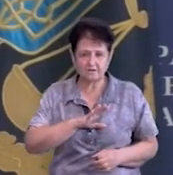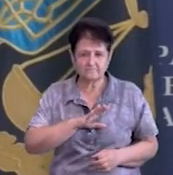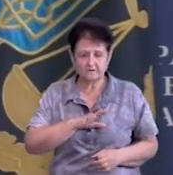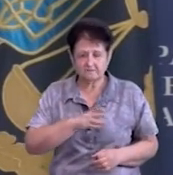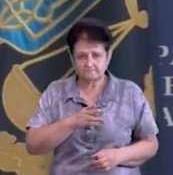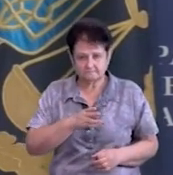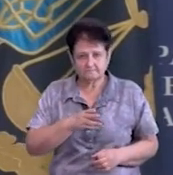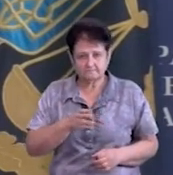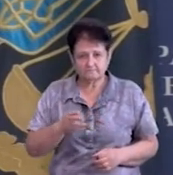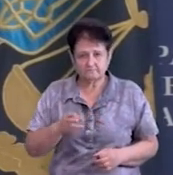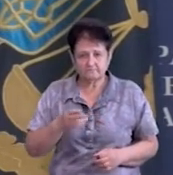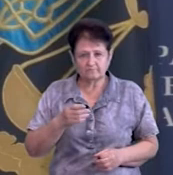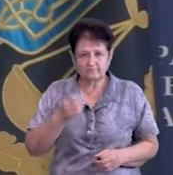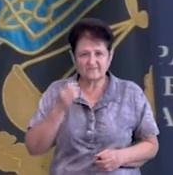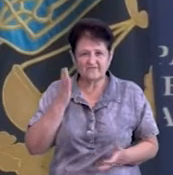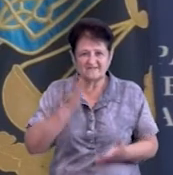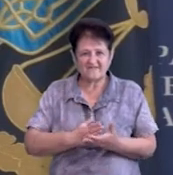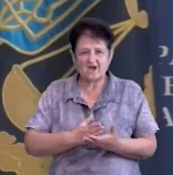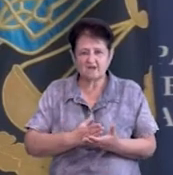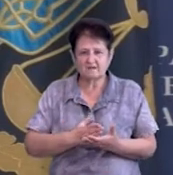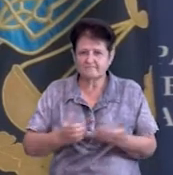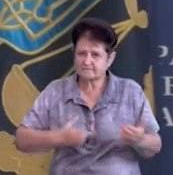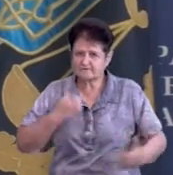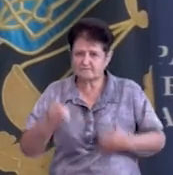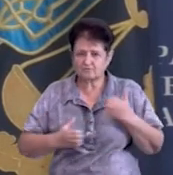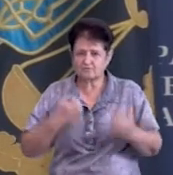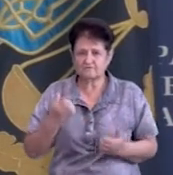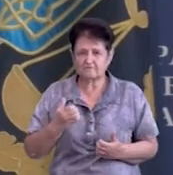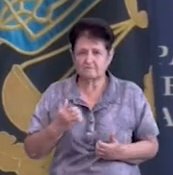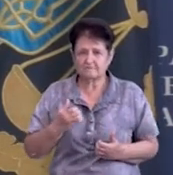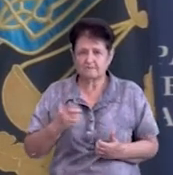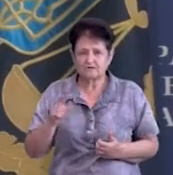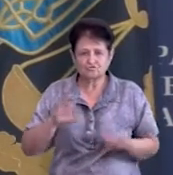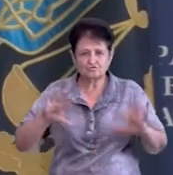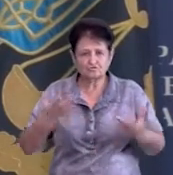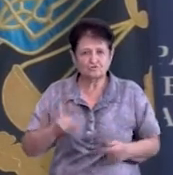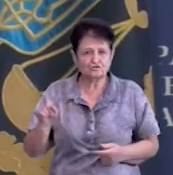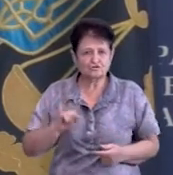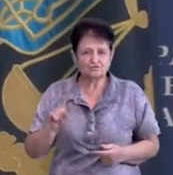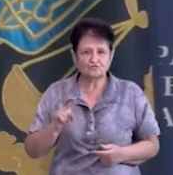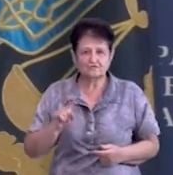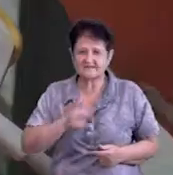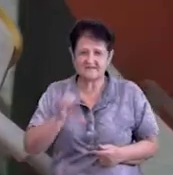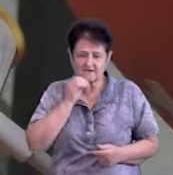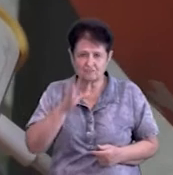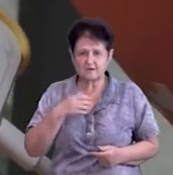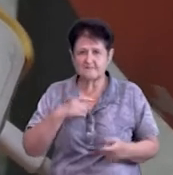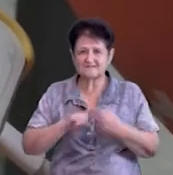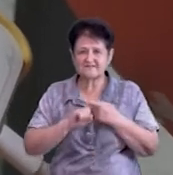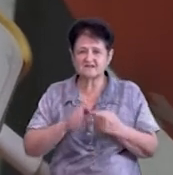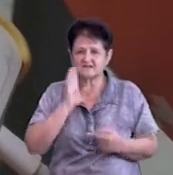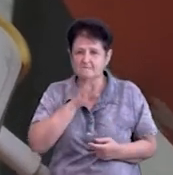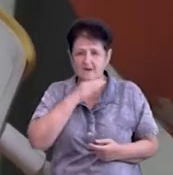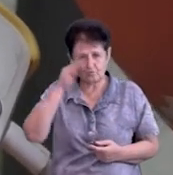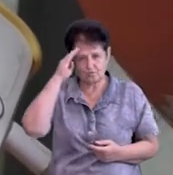викликали певне, скажімо так, обґрунтоване занепокоєння, обґрунтовані підозри в тому, що сталося щось дуже недобре. Ми зв'язалися з